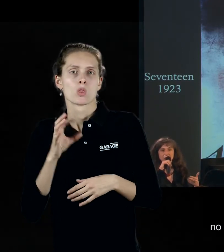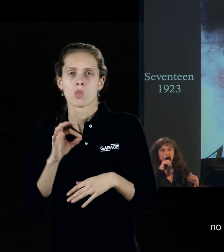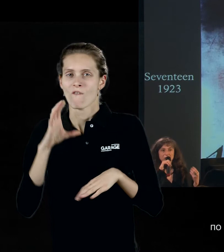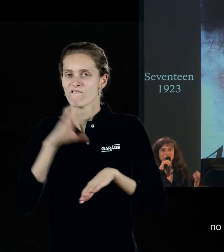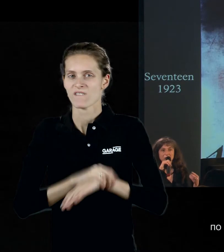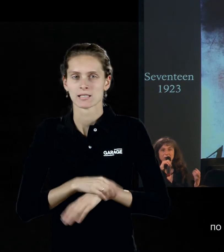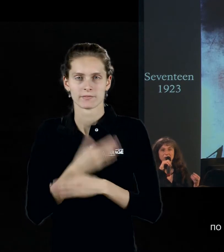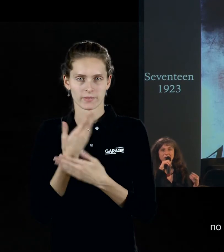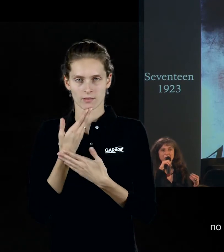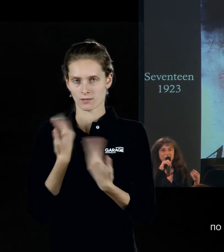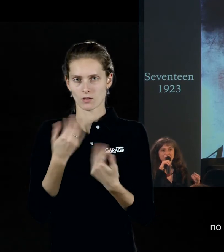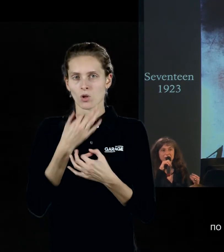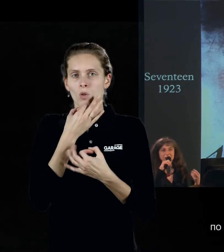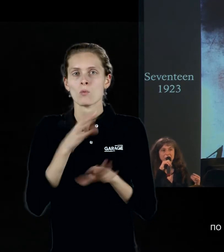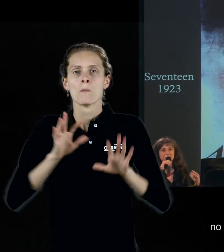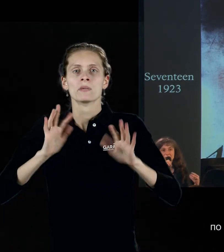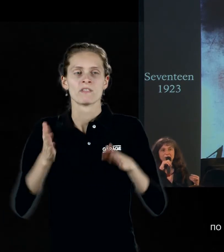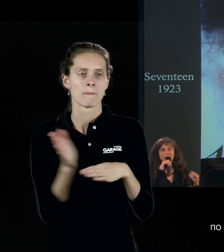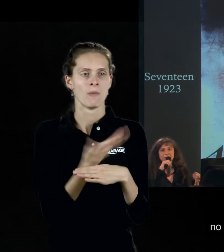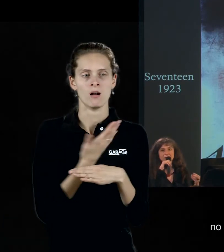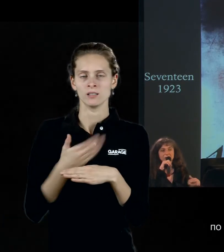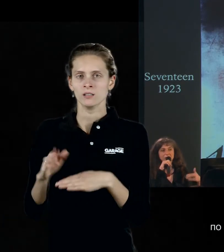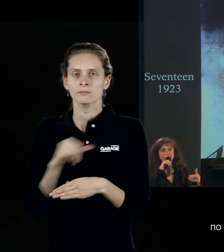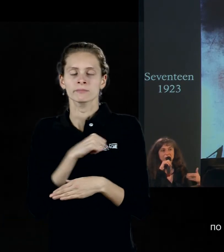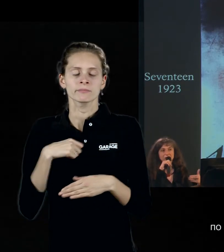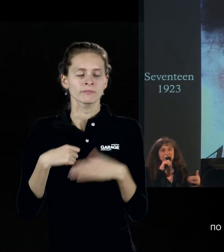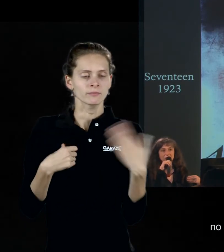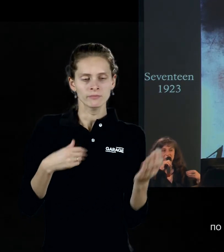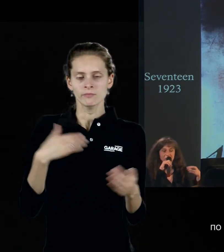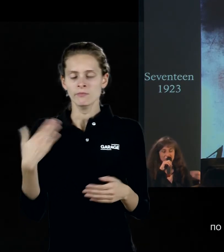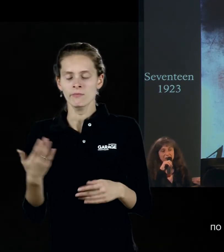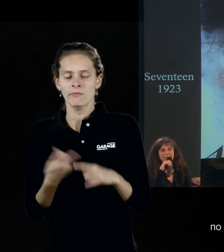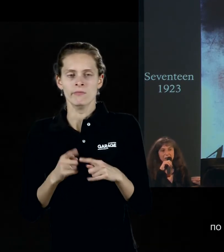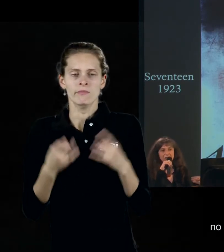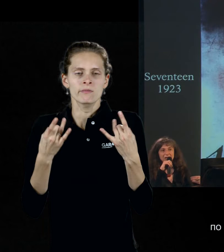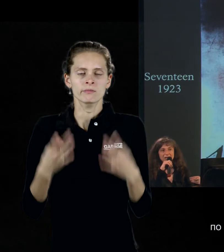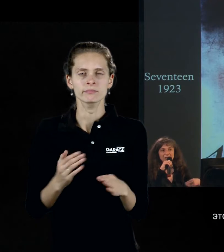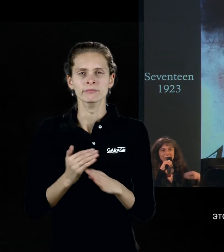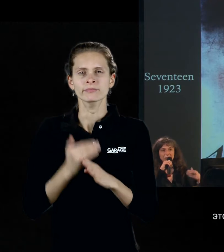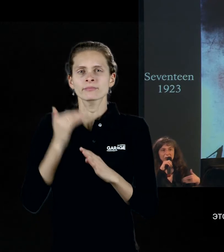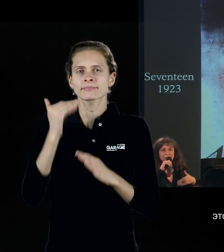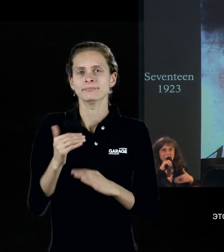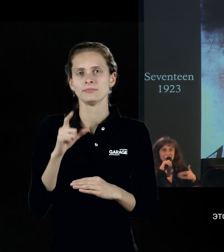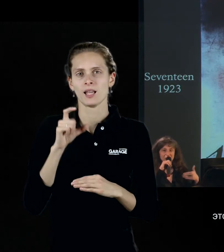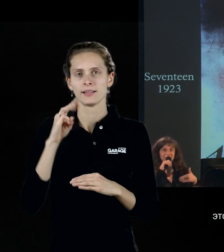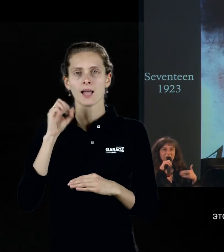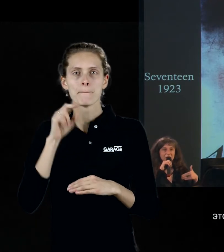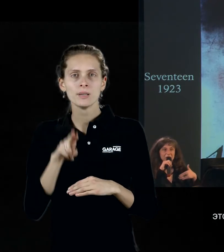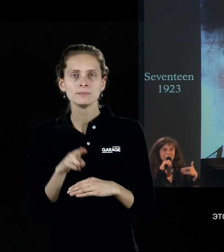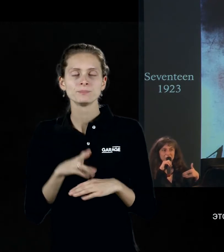Поэтому любое, каждое произведение по отдельности само по себе неважно, это всего лишь некий этап, это всего лишь